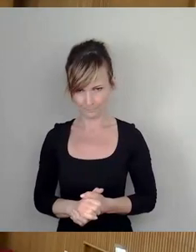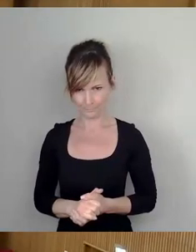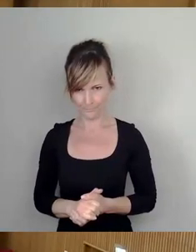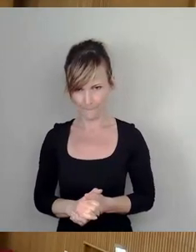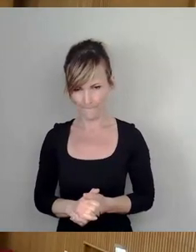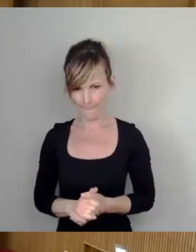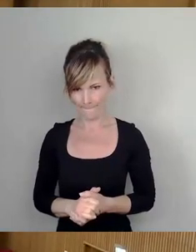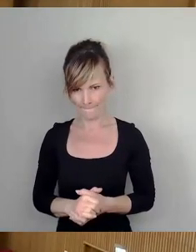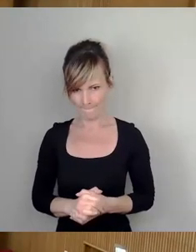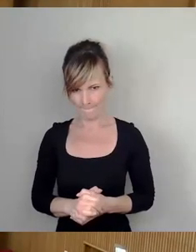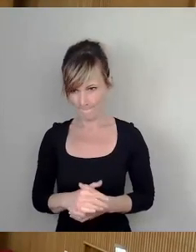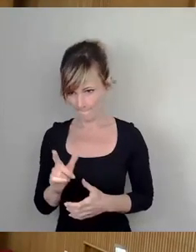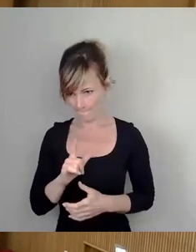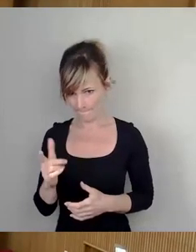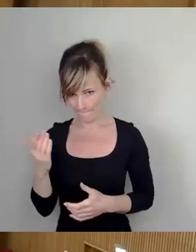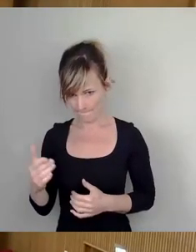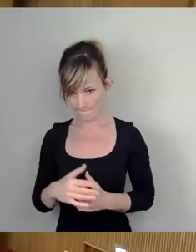Linke Fraktion, Tino Kießling?